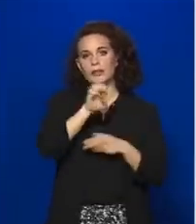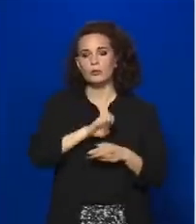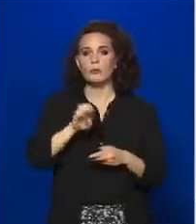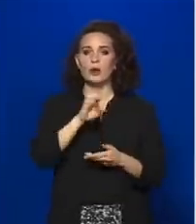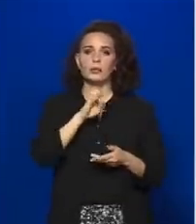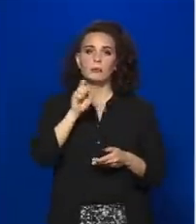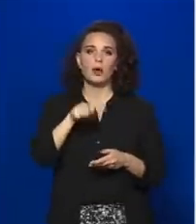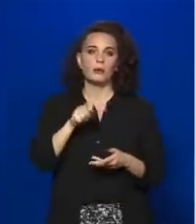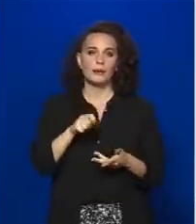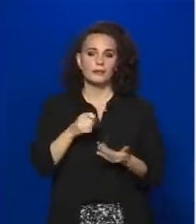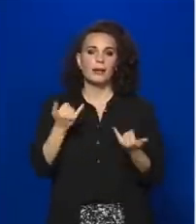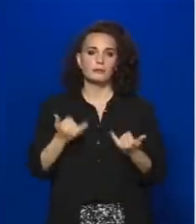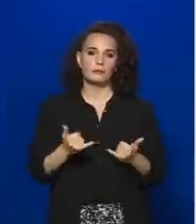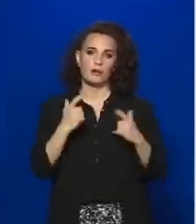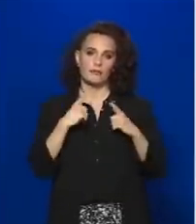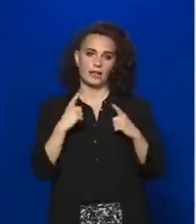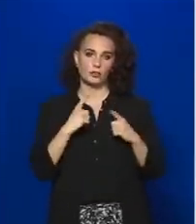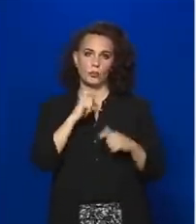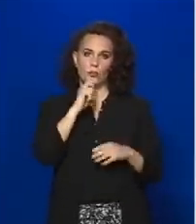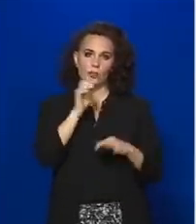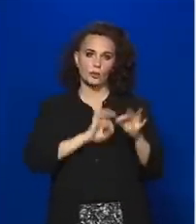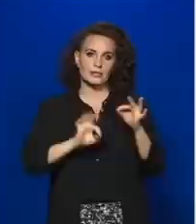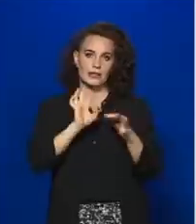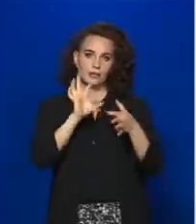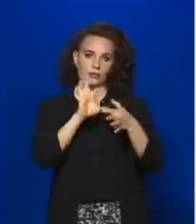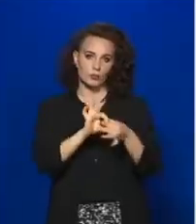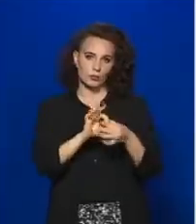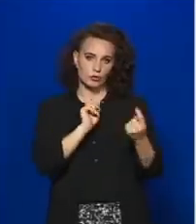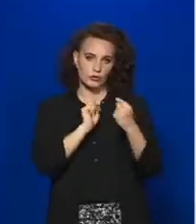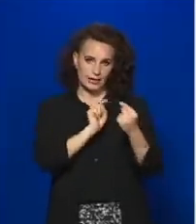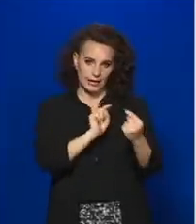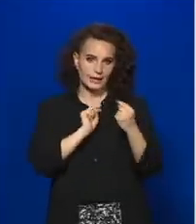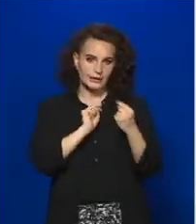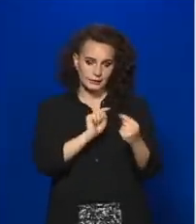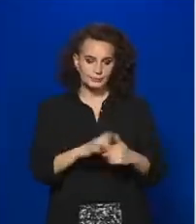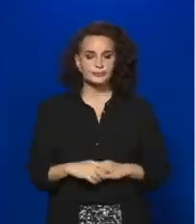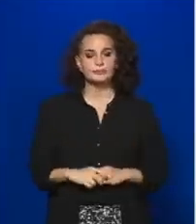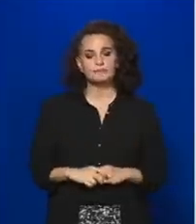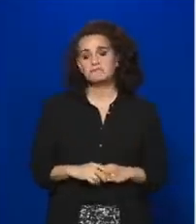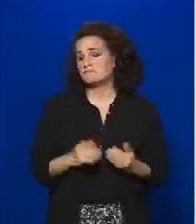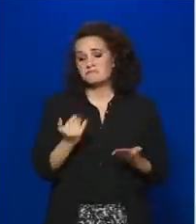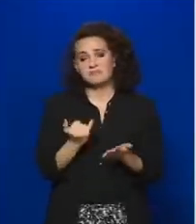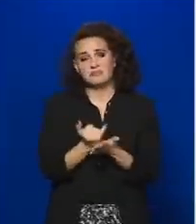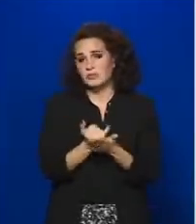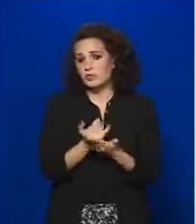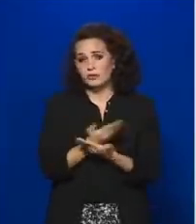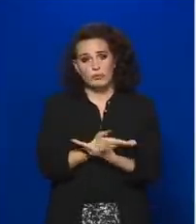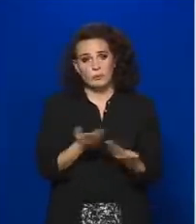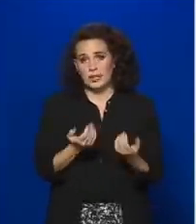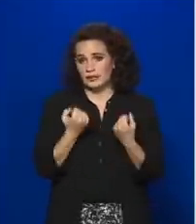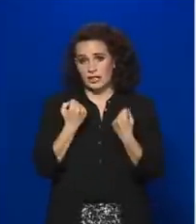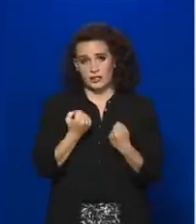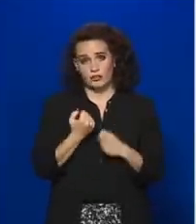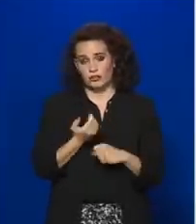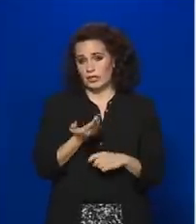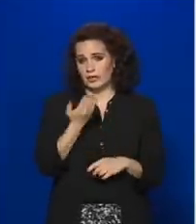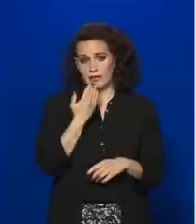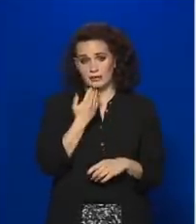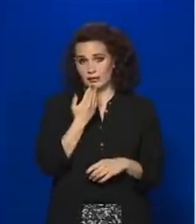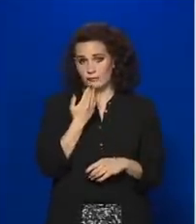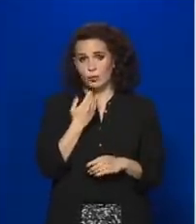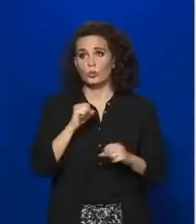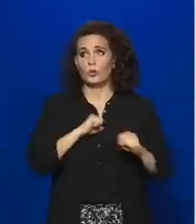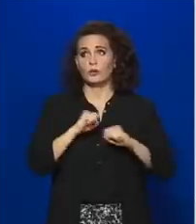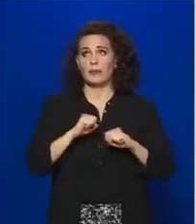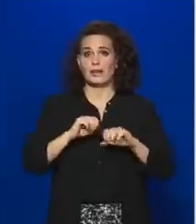Parlamentben ma várható Magyarországgal kapcsolatos vitát. Itt igazából semmilyen nehézséget nem jelentett az, hogy a kormányülés